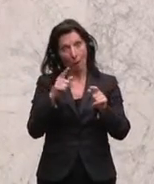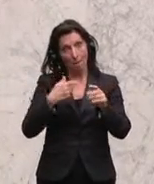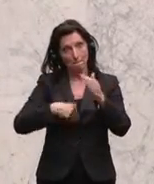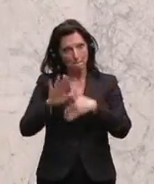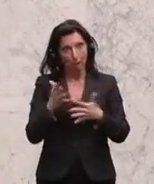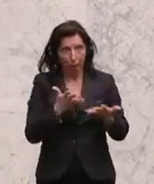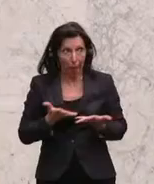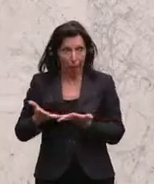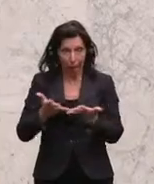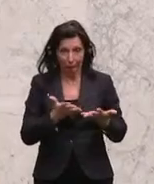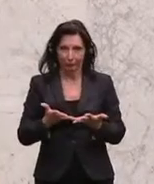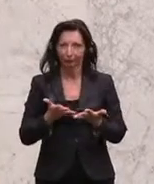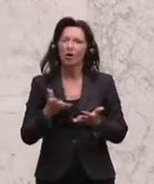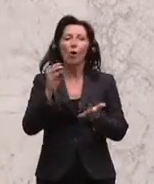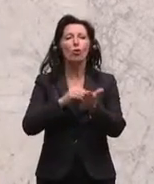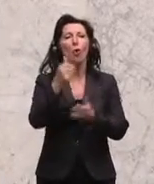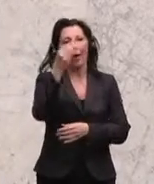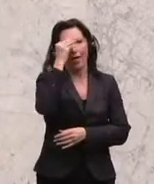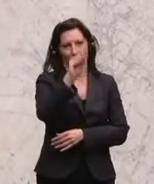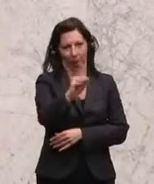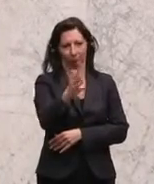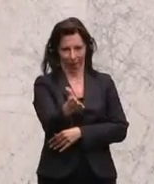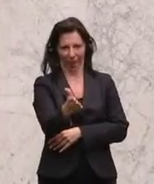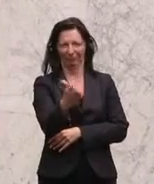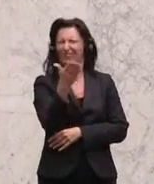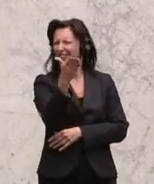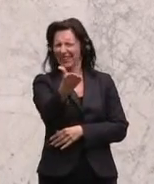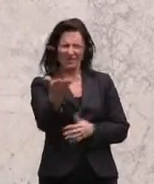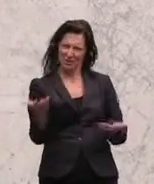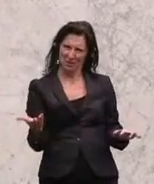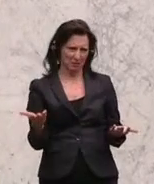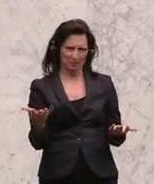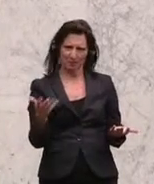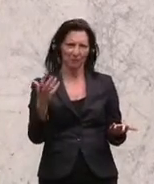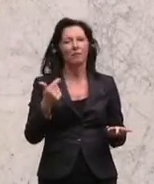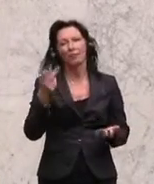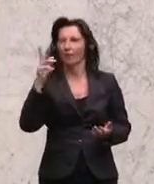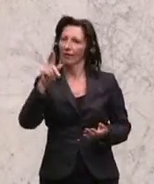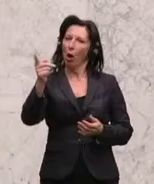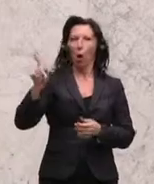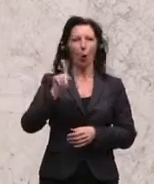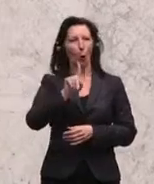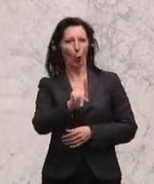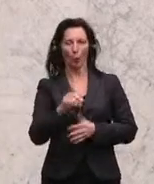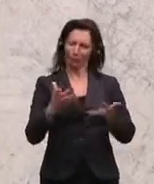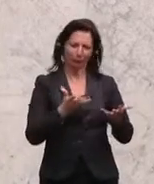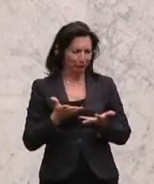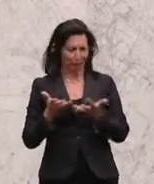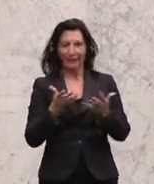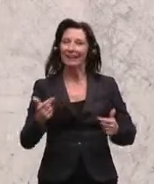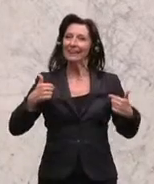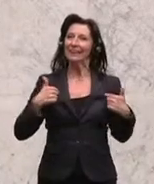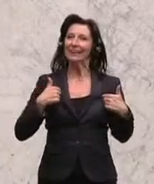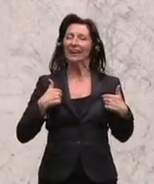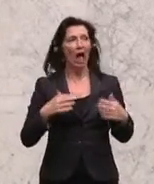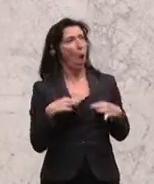Und ich sage dann noch was, die Nummer geht auch nicht mehr mehr auf. Der Herbert Ratlos kommt heraus und sagt, ich bin ein